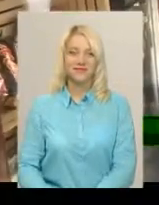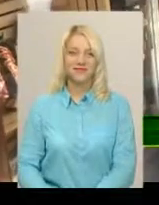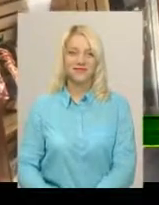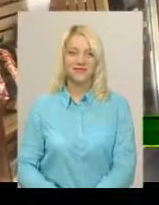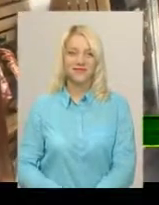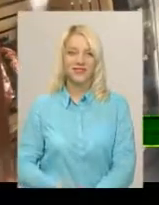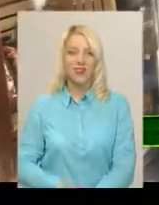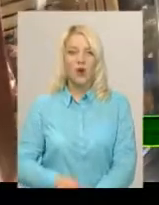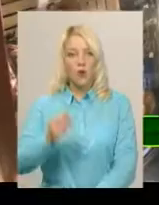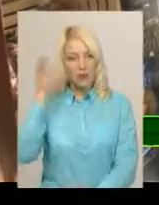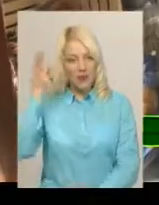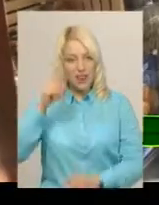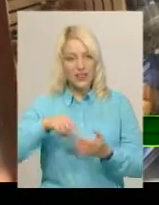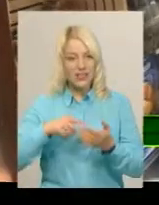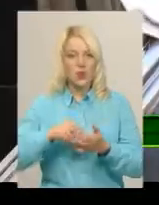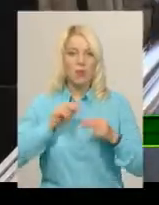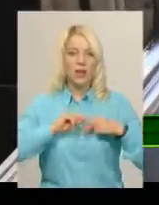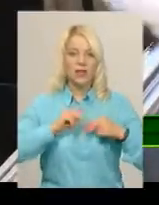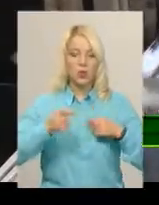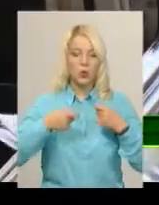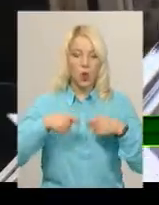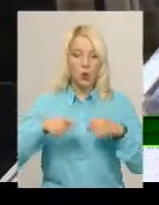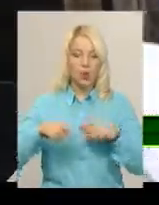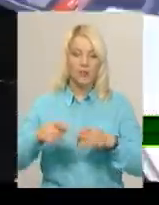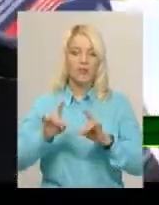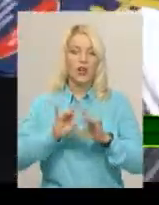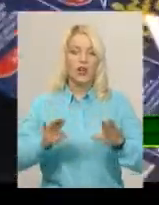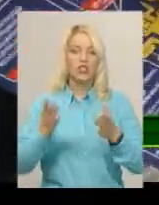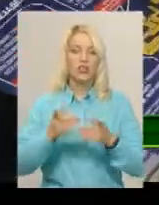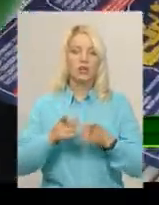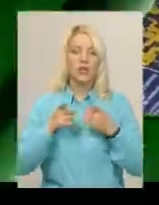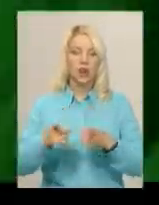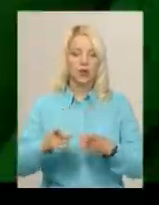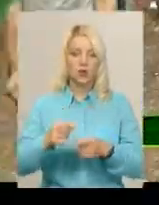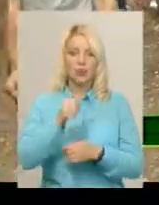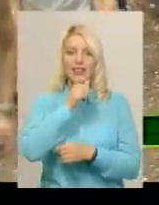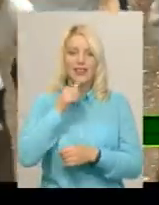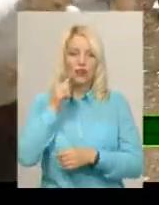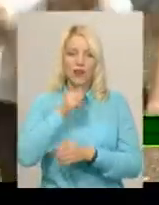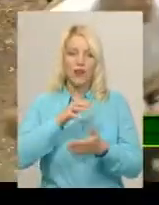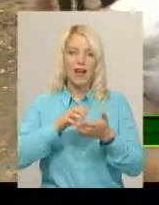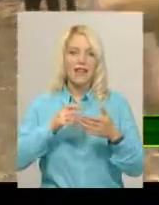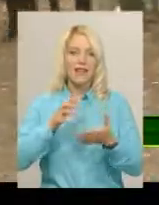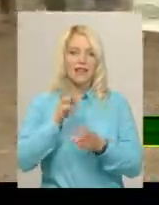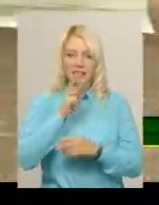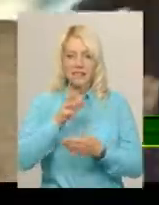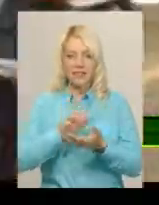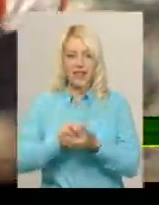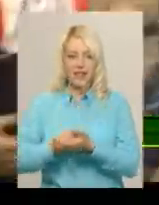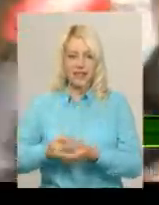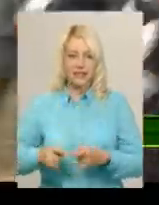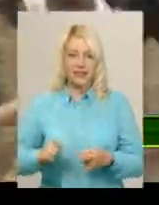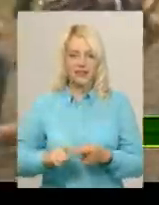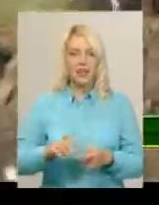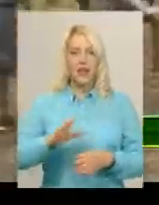У Хмельницькому працівникам торгівлі роз'яснювали, чим загрожує тюніва зайнятість. В обласному центрі стартувала міська